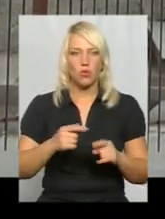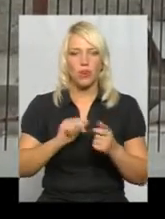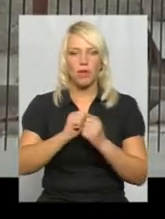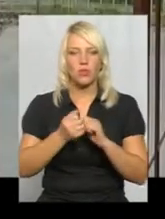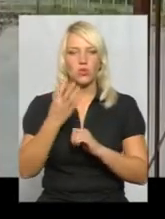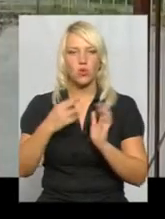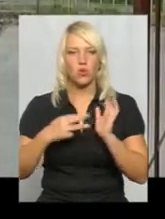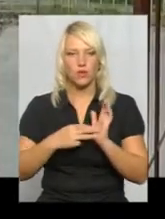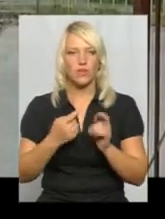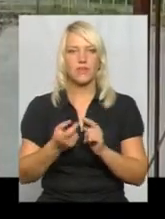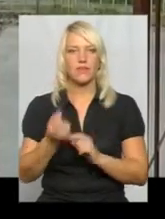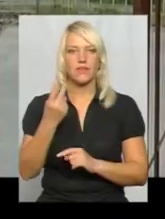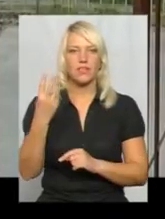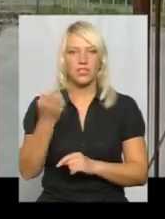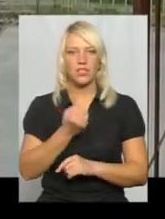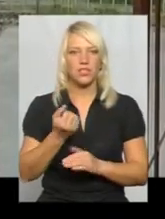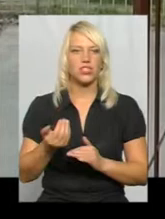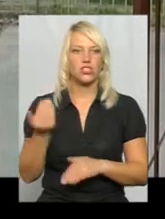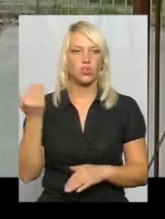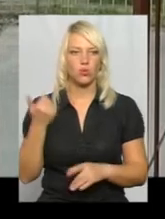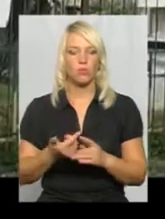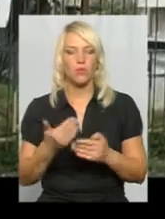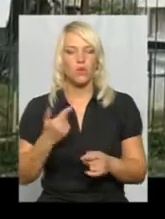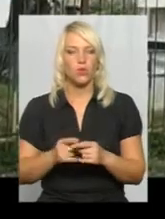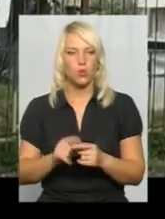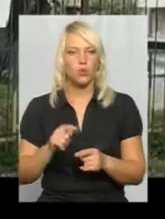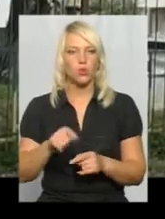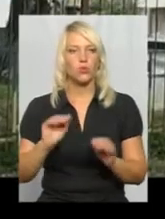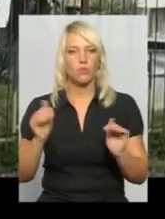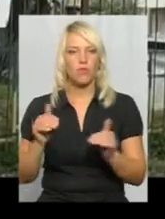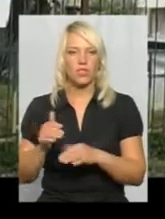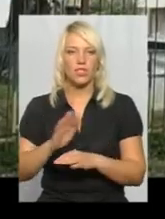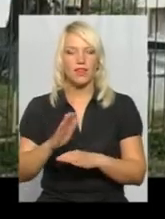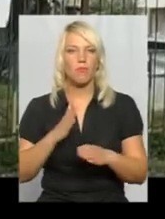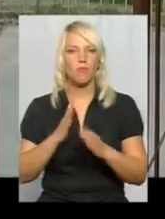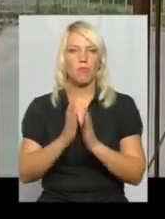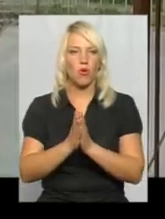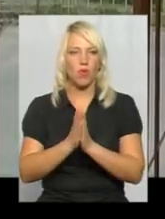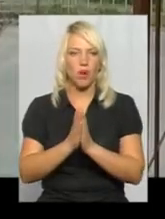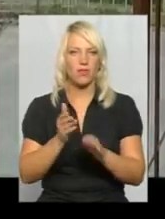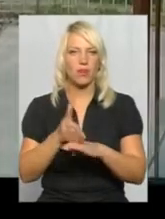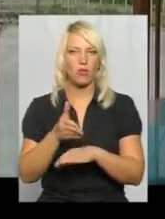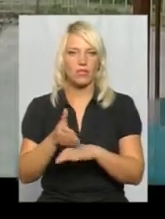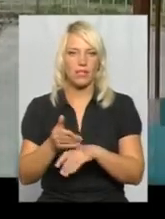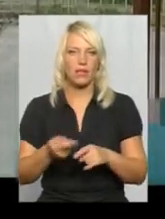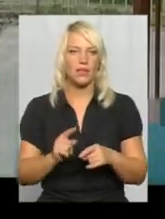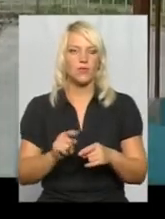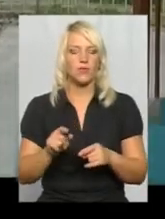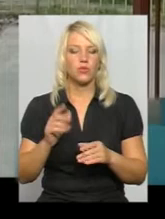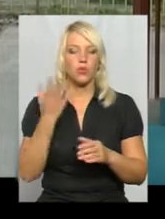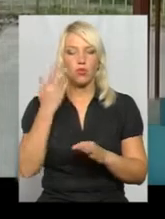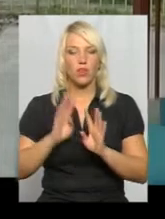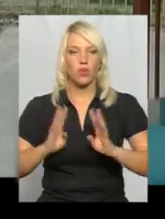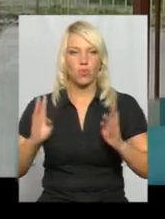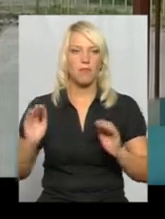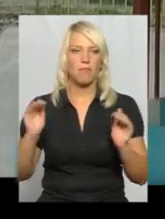Відтоді, каже місцева жителька Аліма Іванова, тут поменшало непроханих візитерів і сміття. Коли поставили огорожі, менше людей